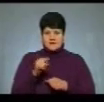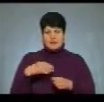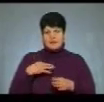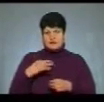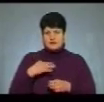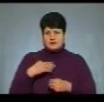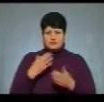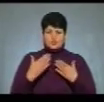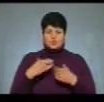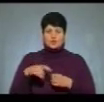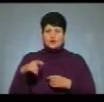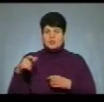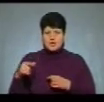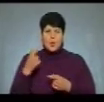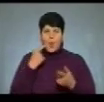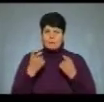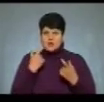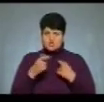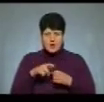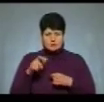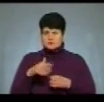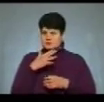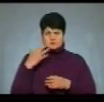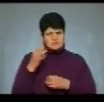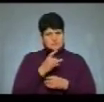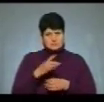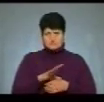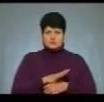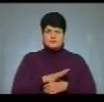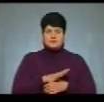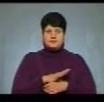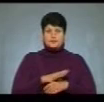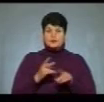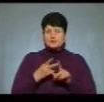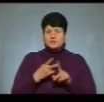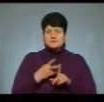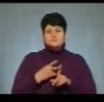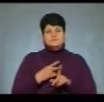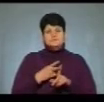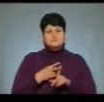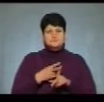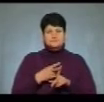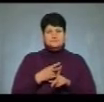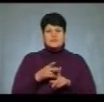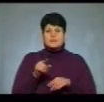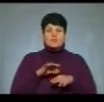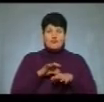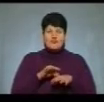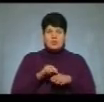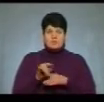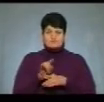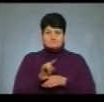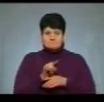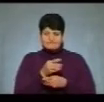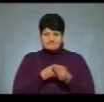ставиться до людей, ображає людей, неодноразово це було. По-друге, він проводить махінації,